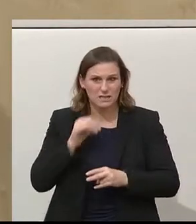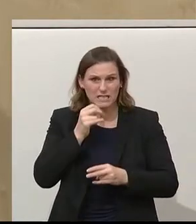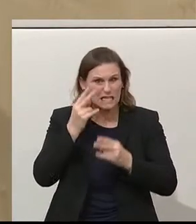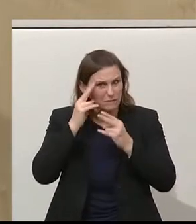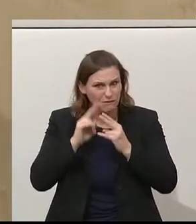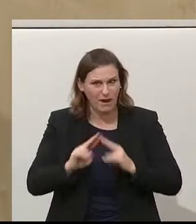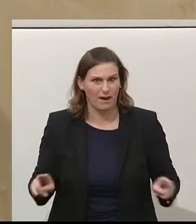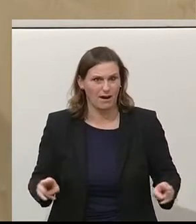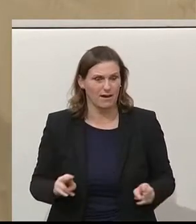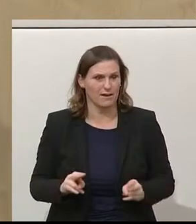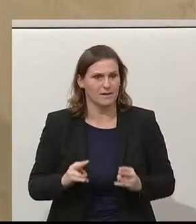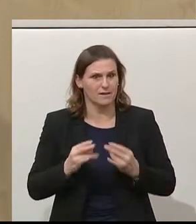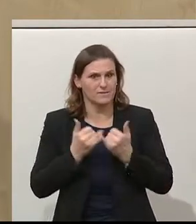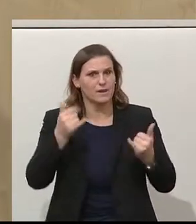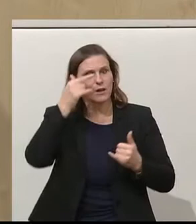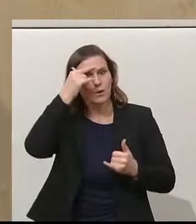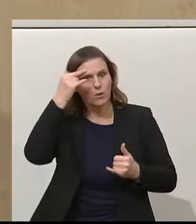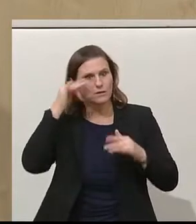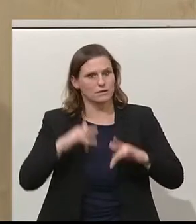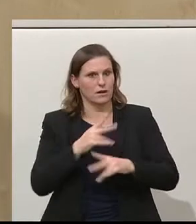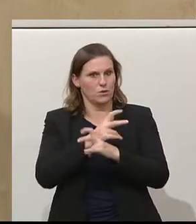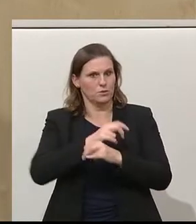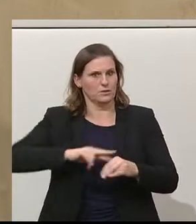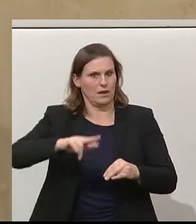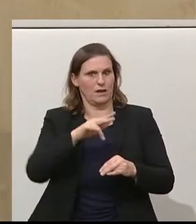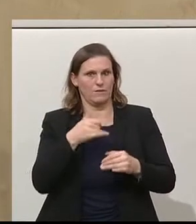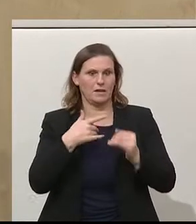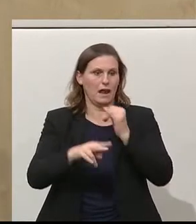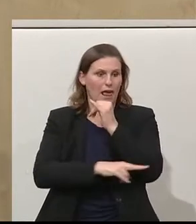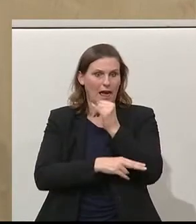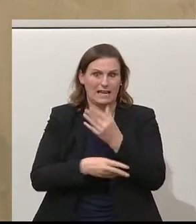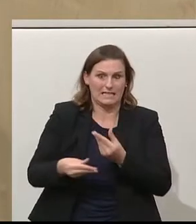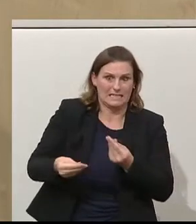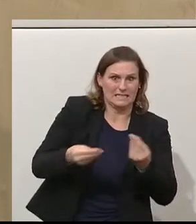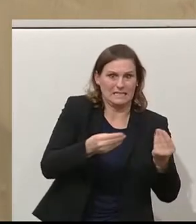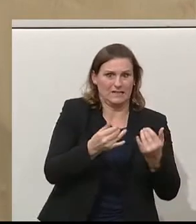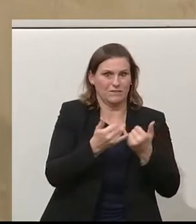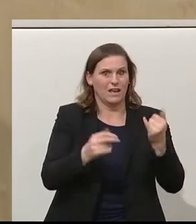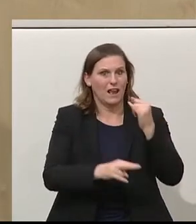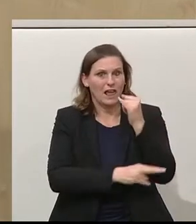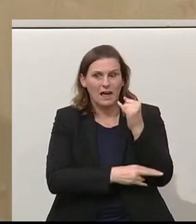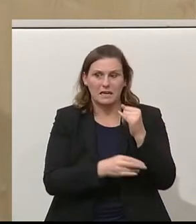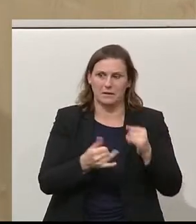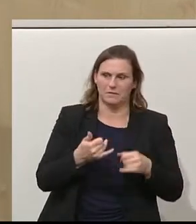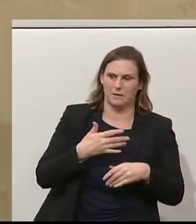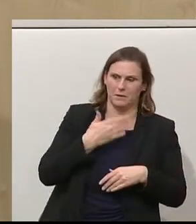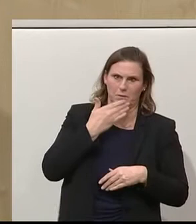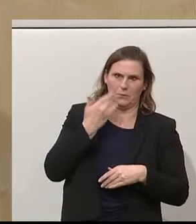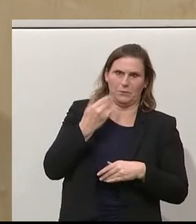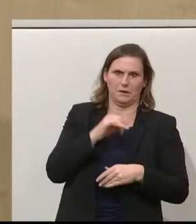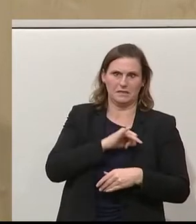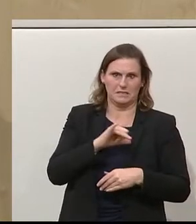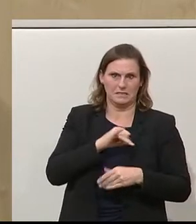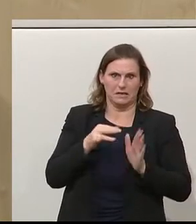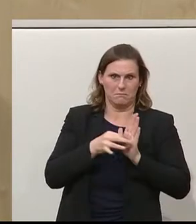und damit werden Sie auch nicht die Leute, die Österreicherinnen und Österreicher, Jungen in die Lehre bringen. Die Lehre wird nicht mehr attraktiv, wenn Sie solche Maßnahmen